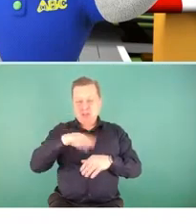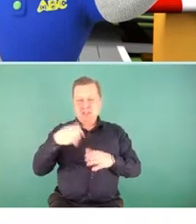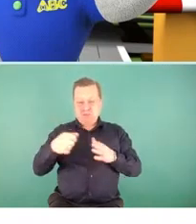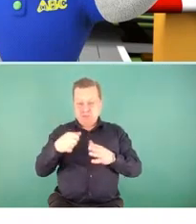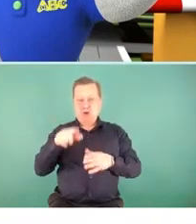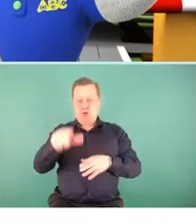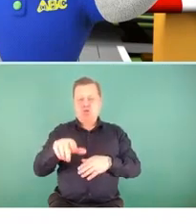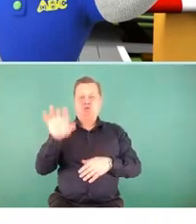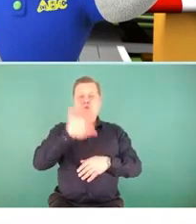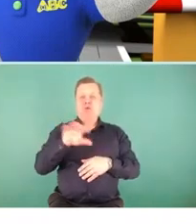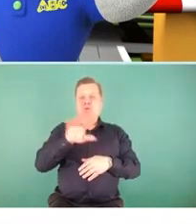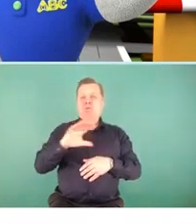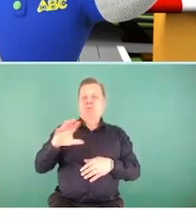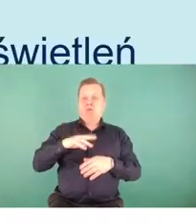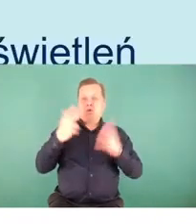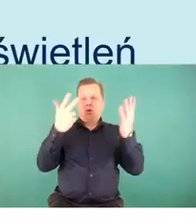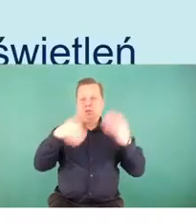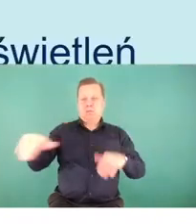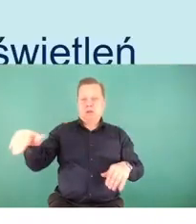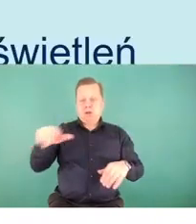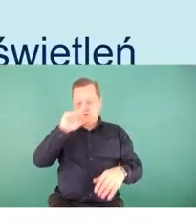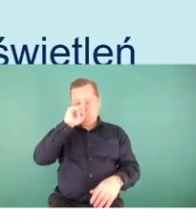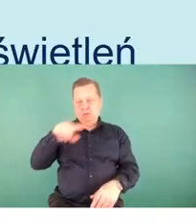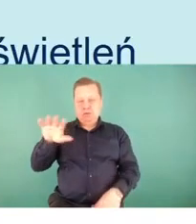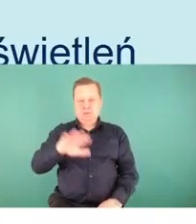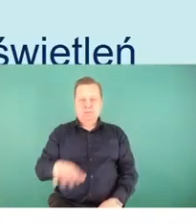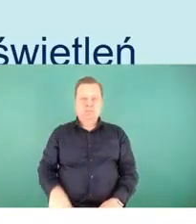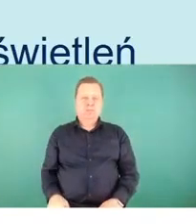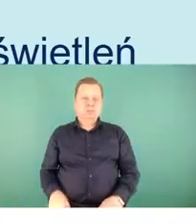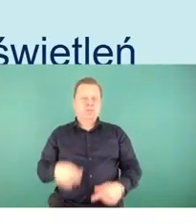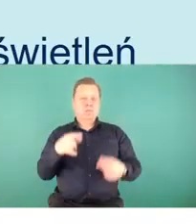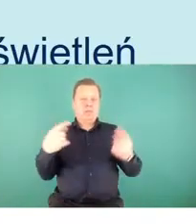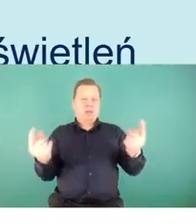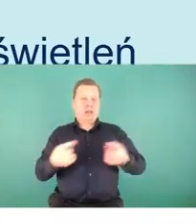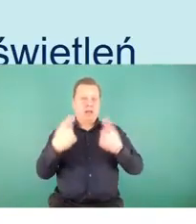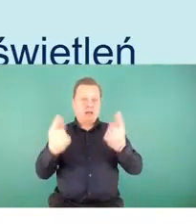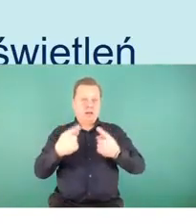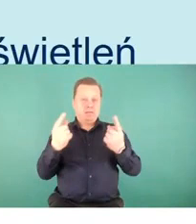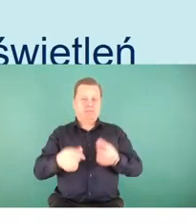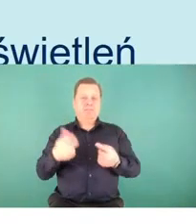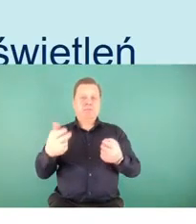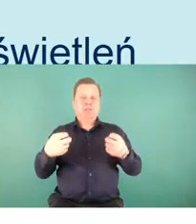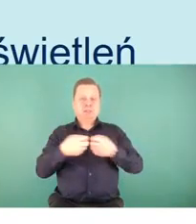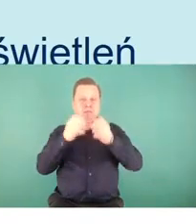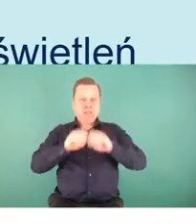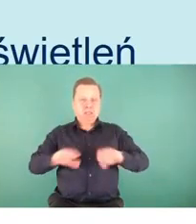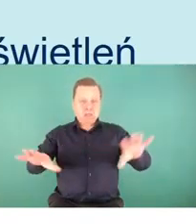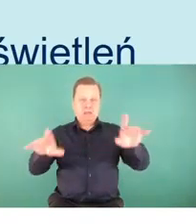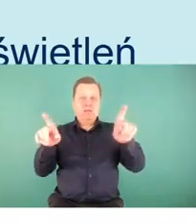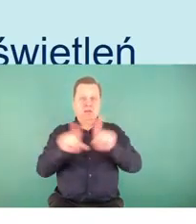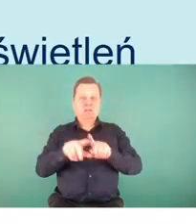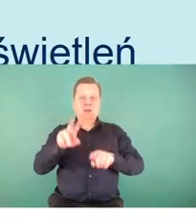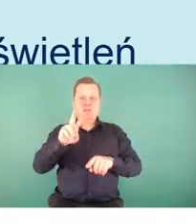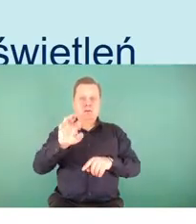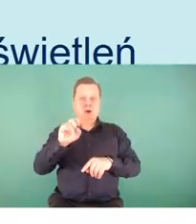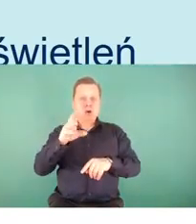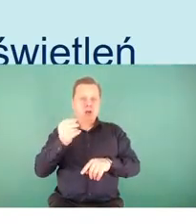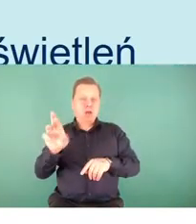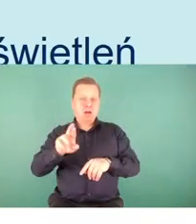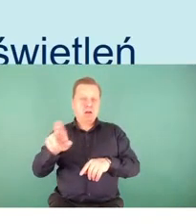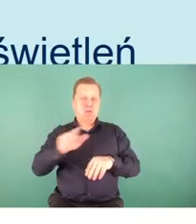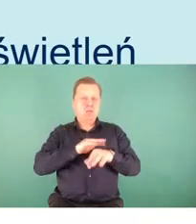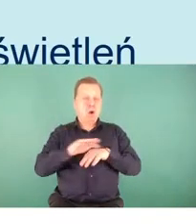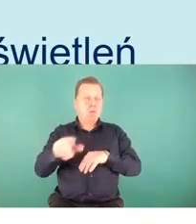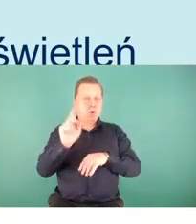ponad 8 milionów widzów. Kampania medialna to również współpraca z vlogerami, czyli popularnymi wśród dzieci i młodzieży